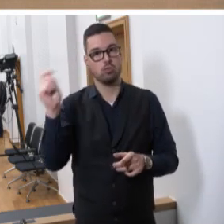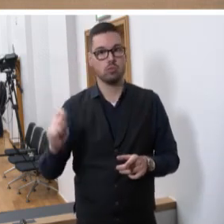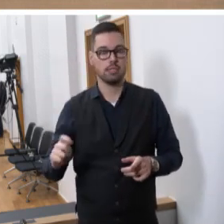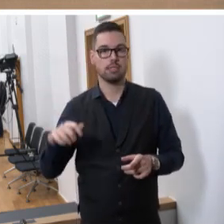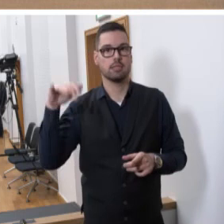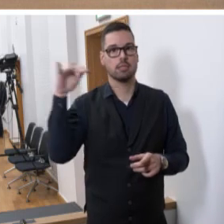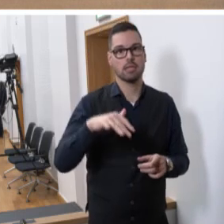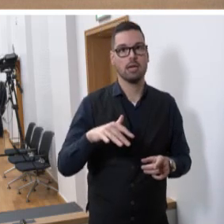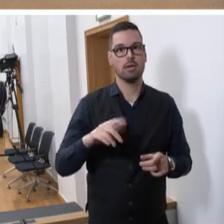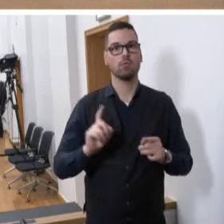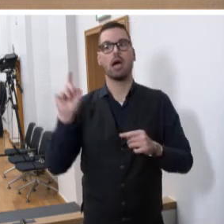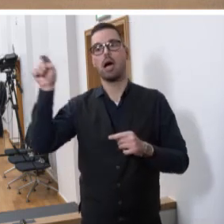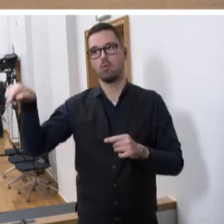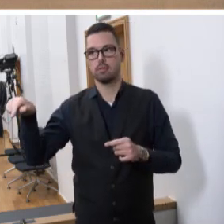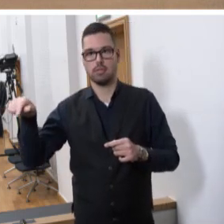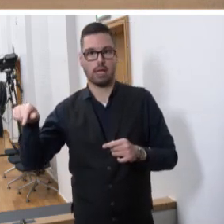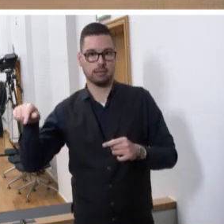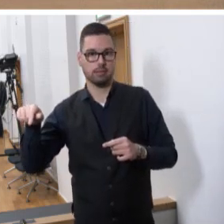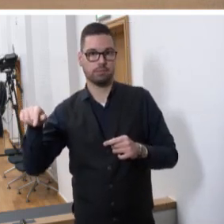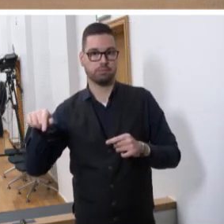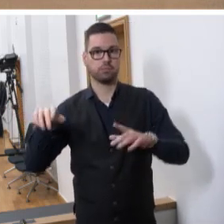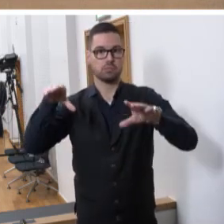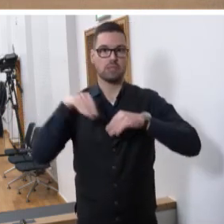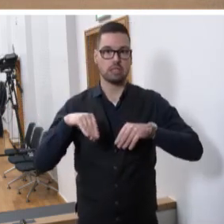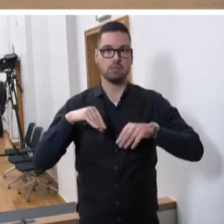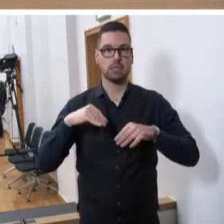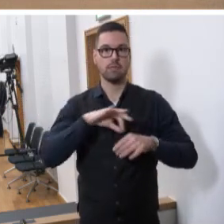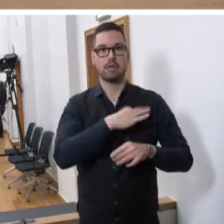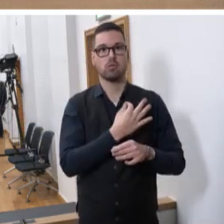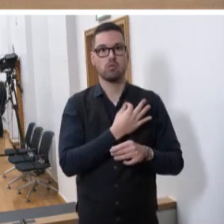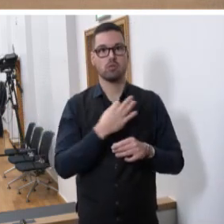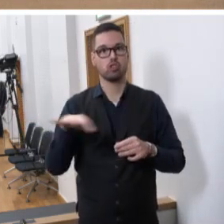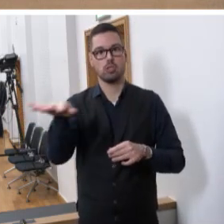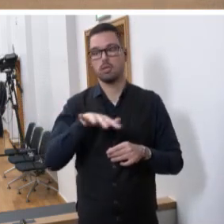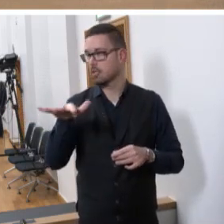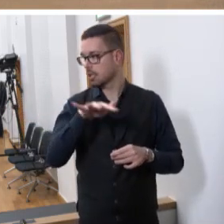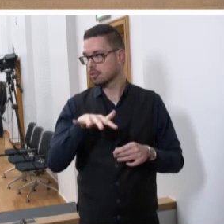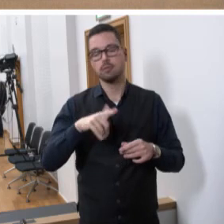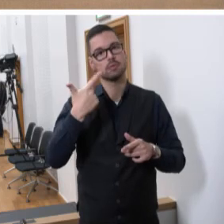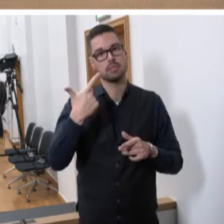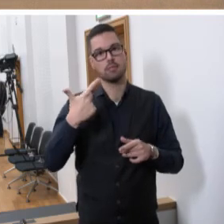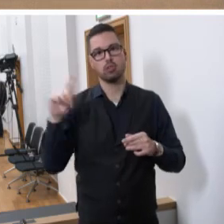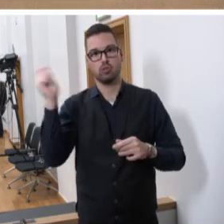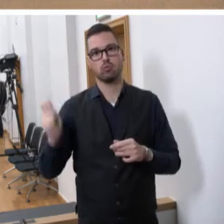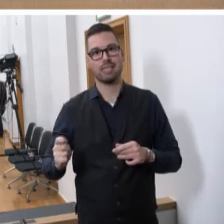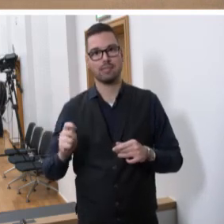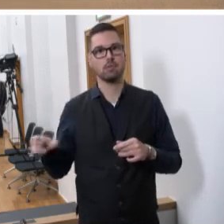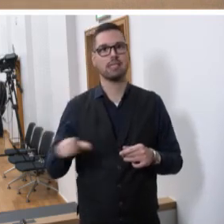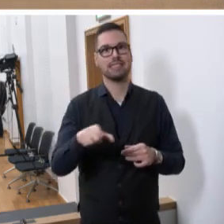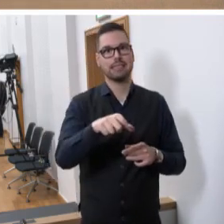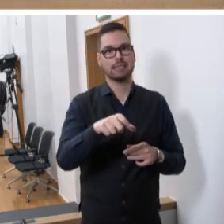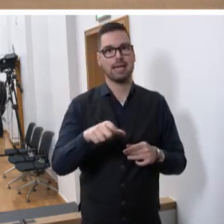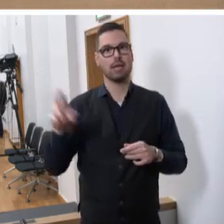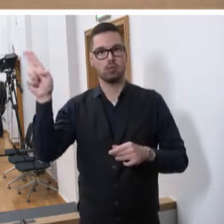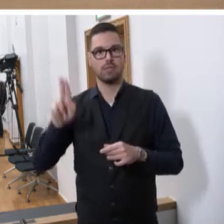Auslandsaufenthalt in einem französischsprachigen Land. Direkt zum Start des Stipendiums konnten zwei Studenten der Saar-Universität nach Kanada